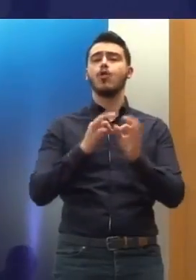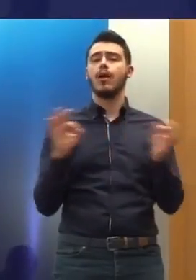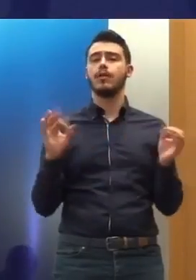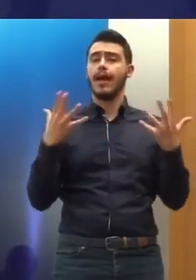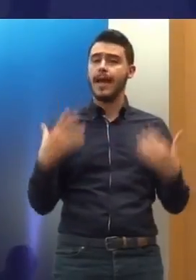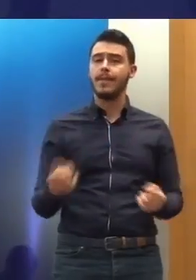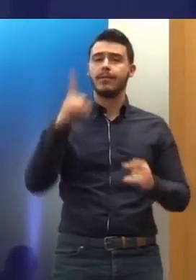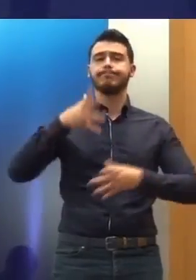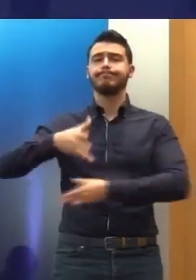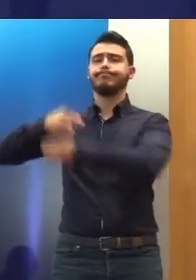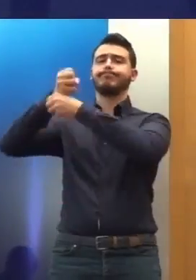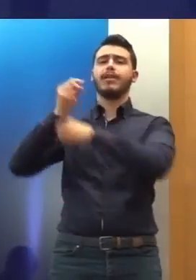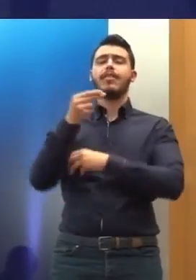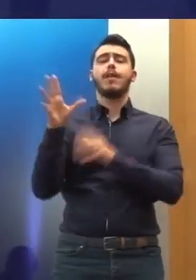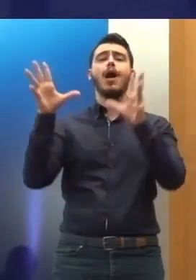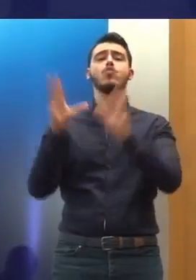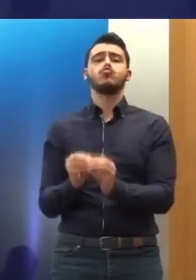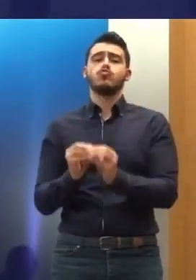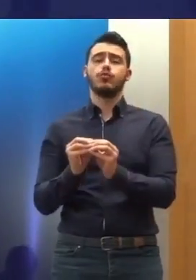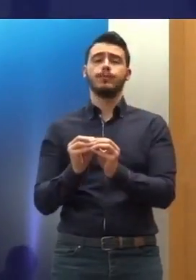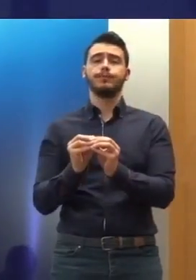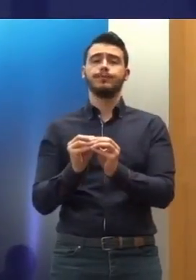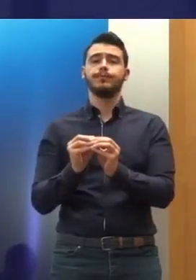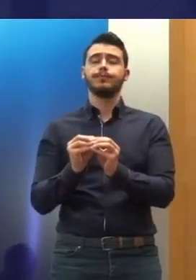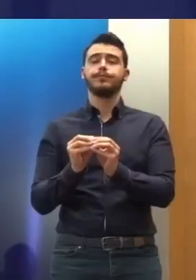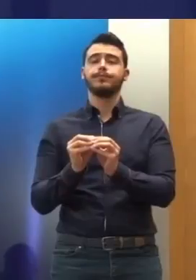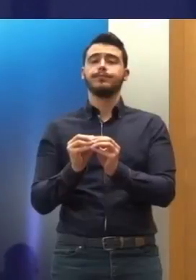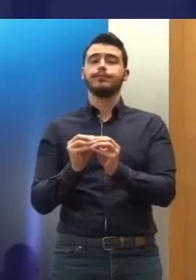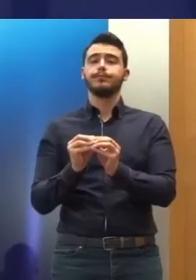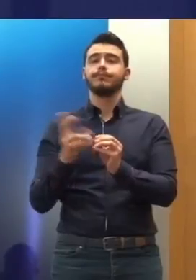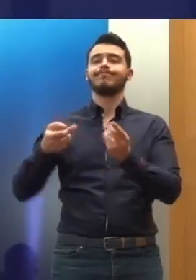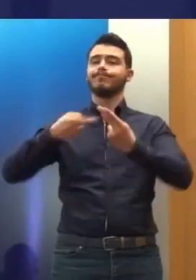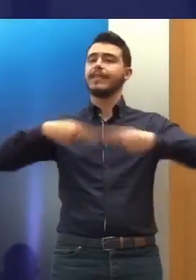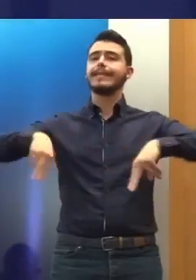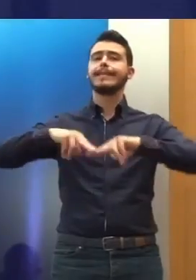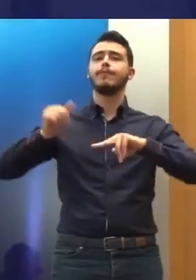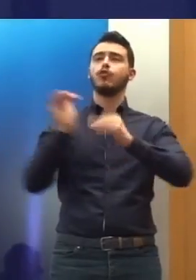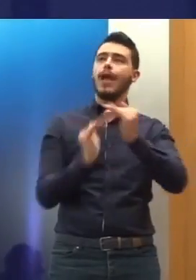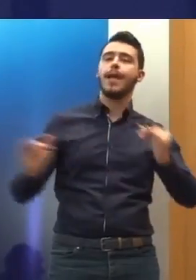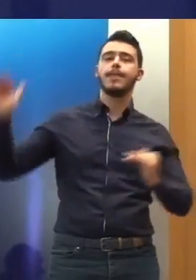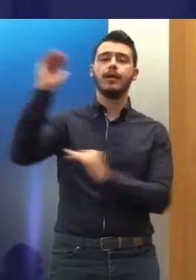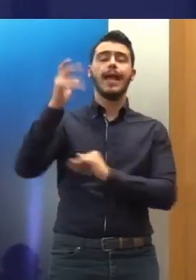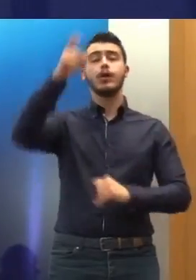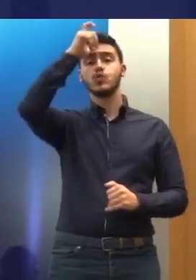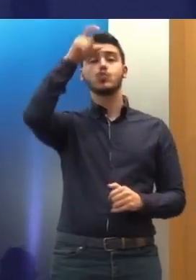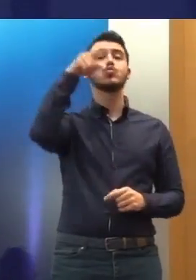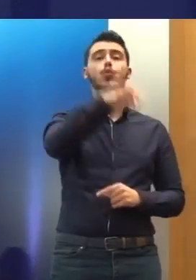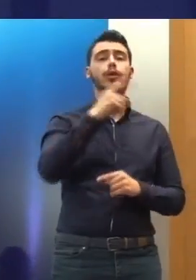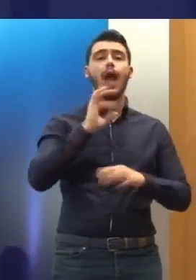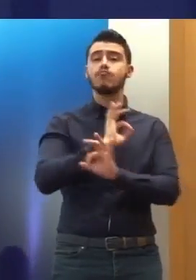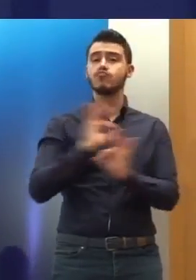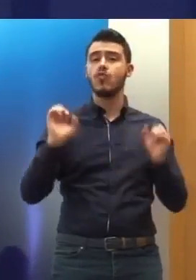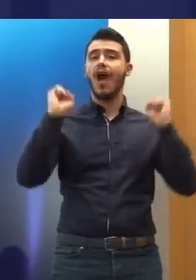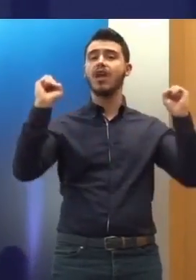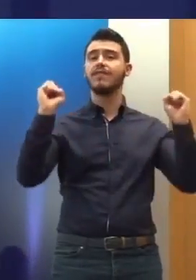εκρεμής υπόθεση στο Συμβούλιο της Επικρατείας για το αν η Τουρκία μπορεί να χαρακτηριστεί ασφαλής τρίτη χώρα στην